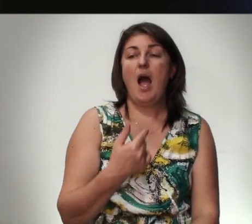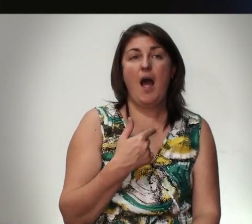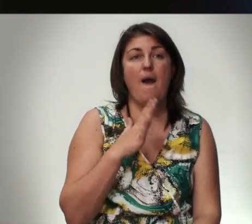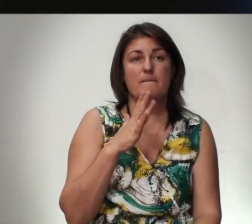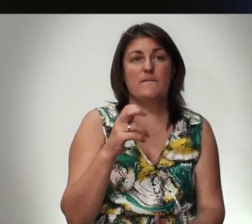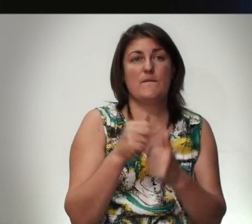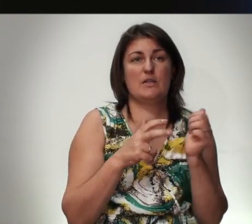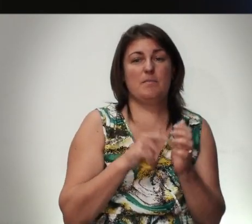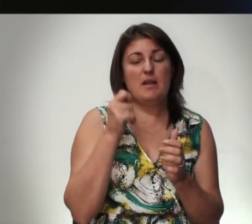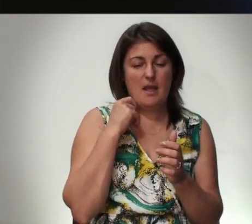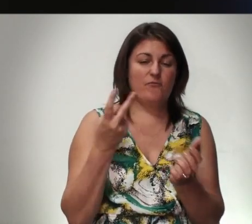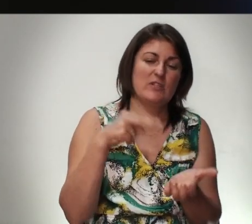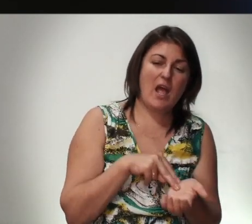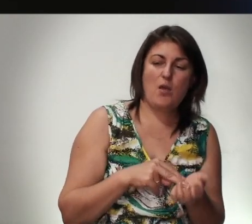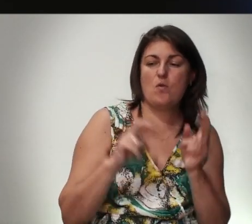Лет Стоем И